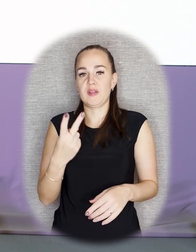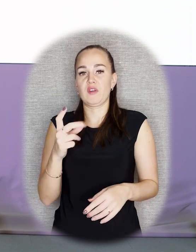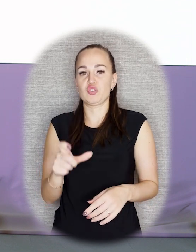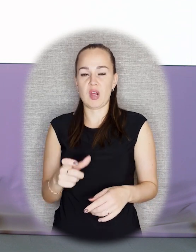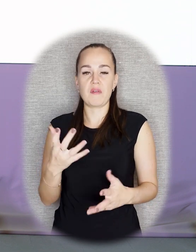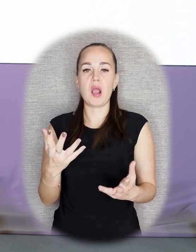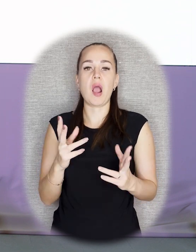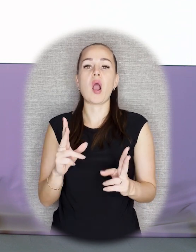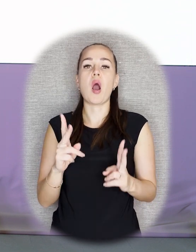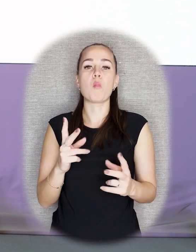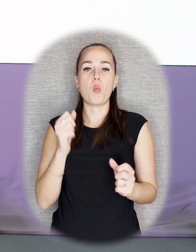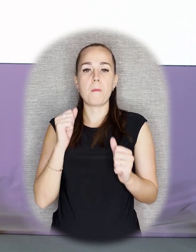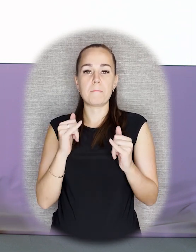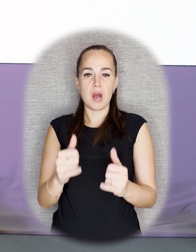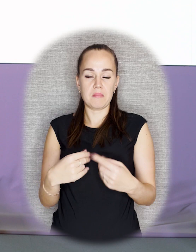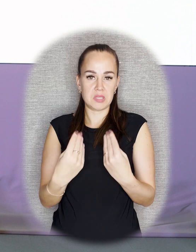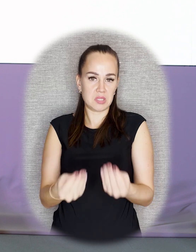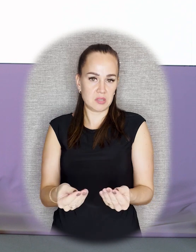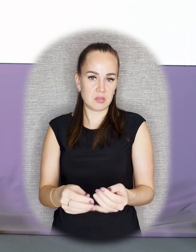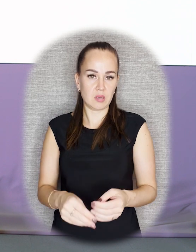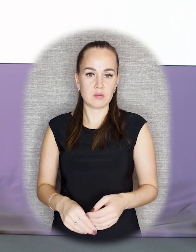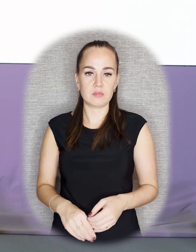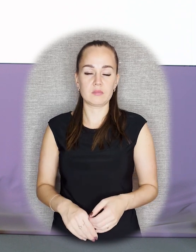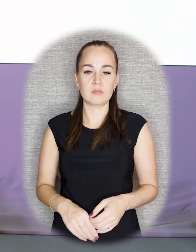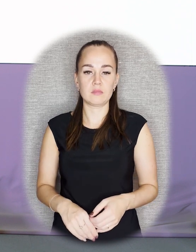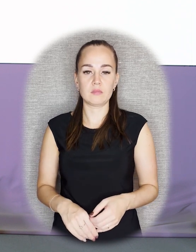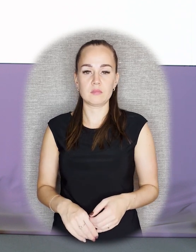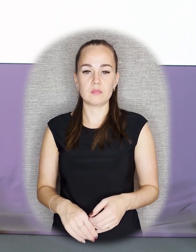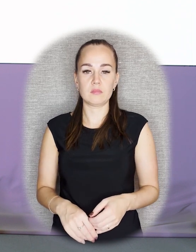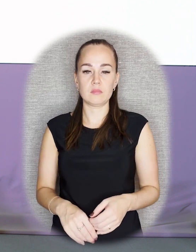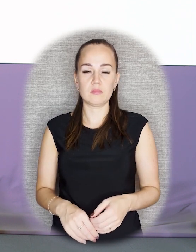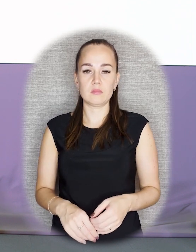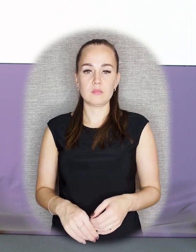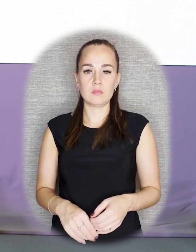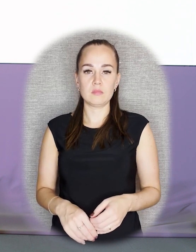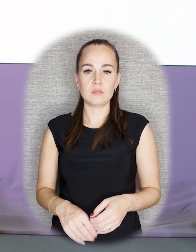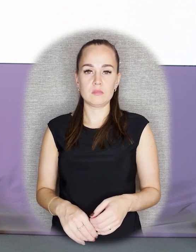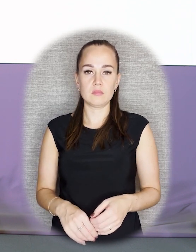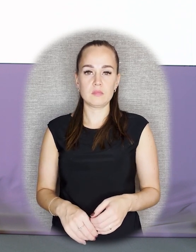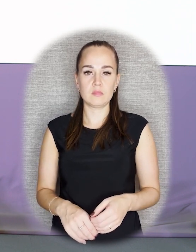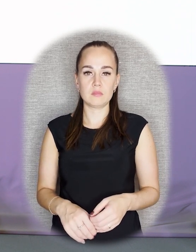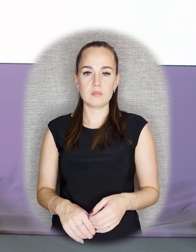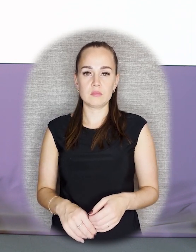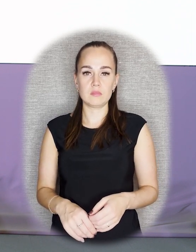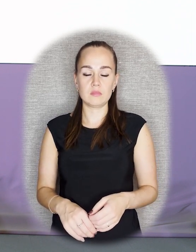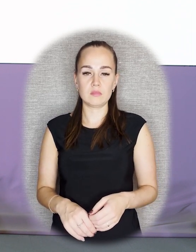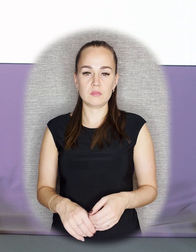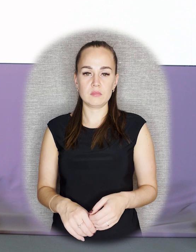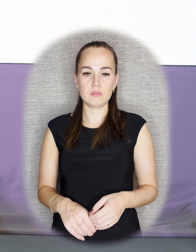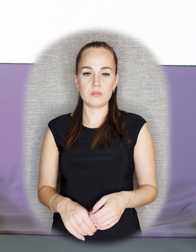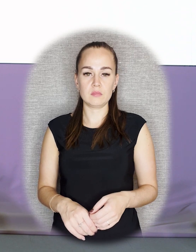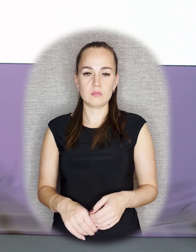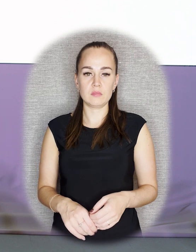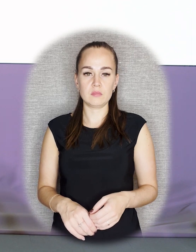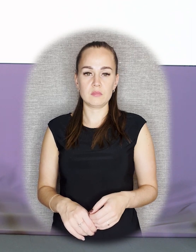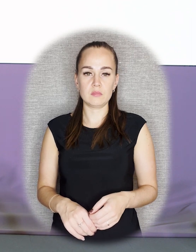все равно власть советская видела необходимость в каких-то примерах героев для подражания, героев,